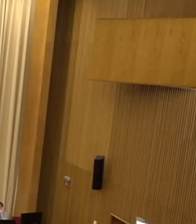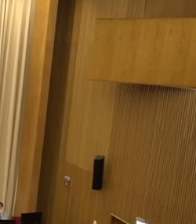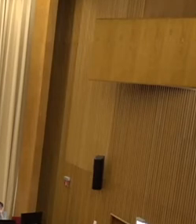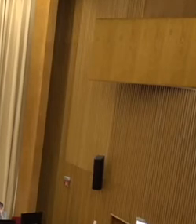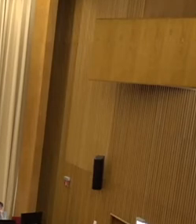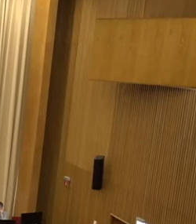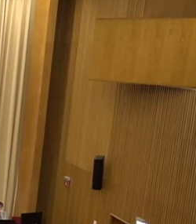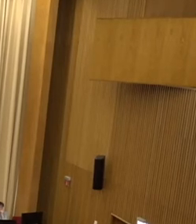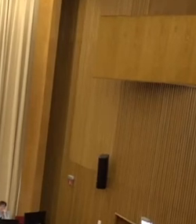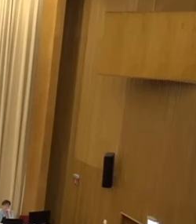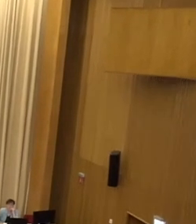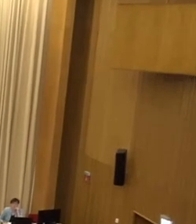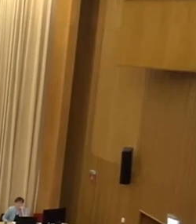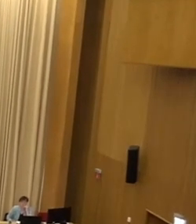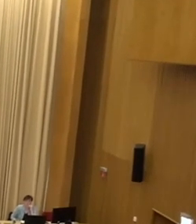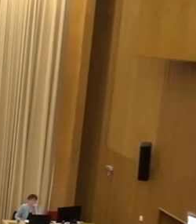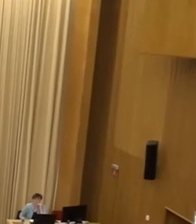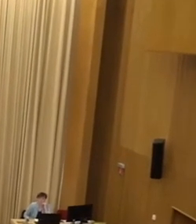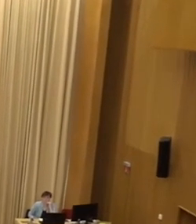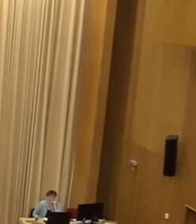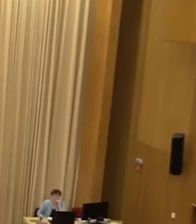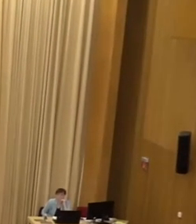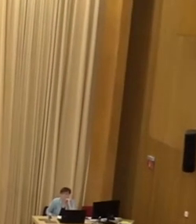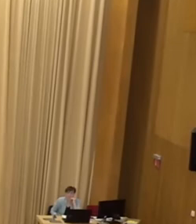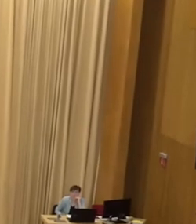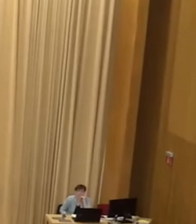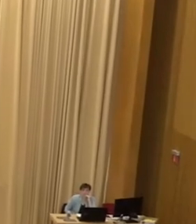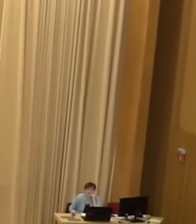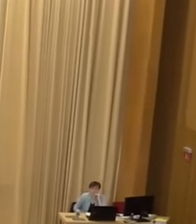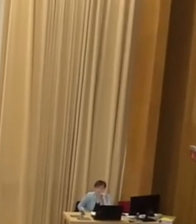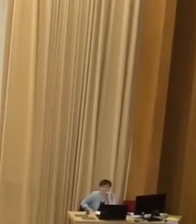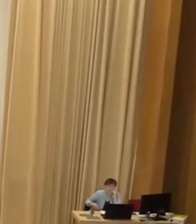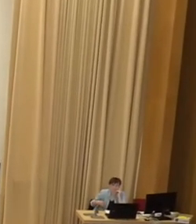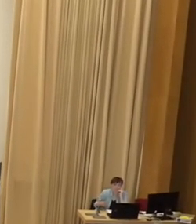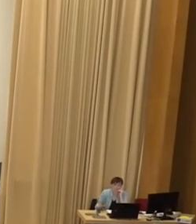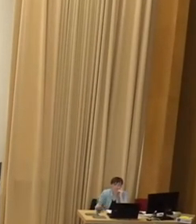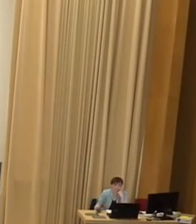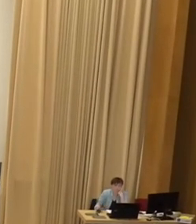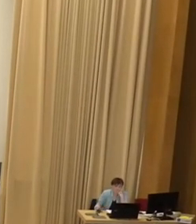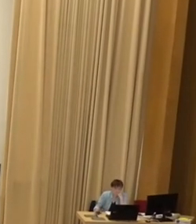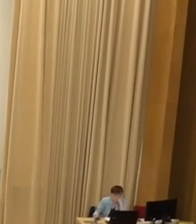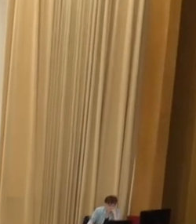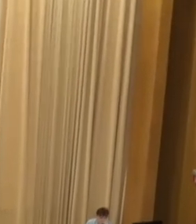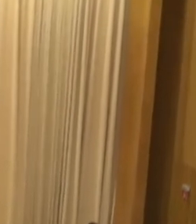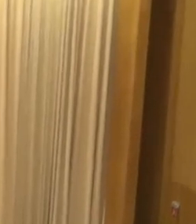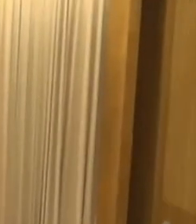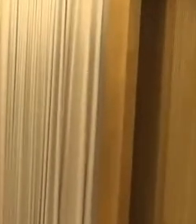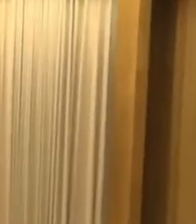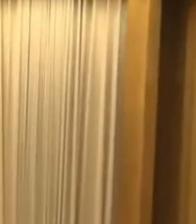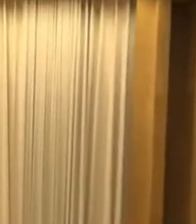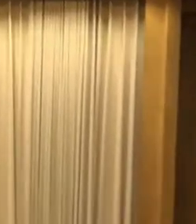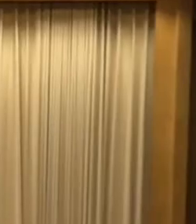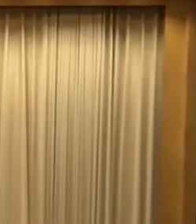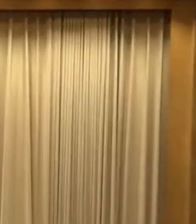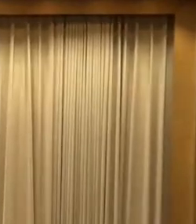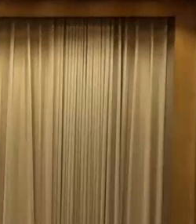und da wird jetzt darüber abgestimmt also wer für die Vertragung